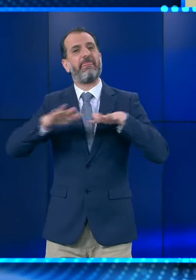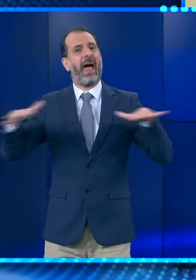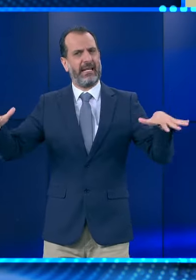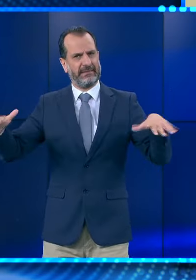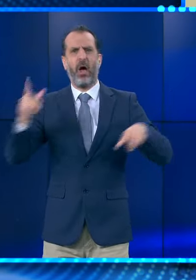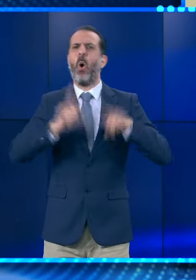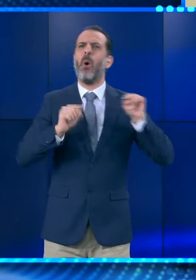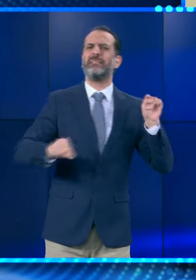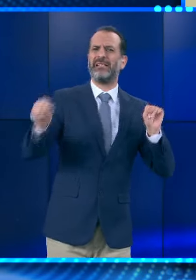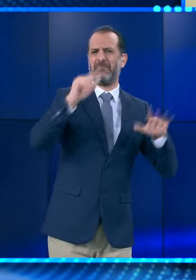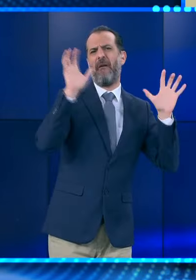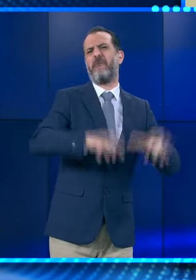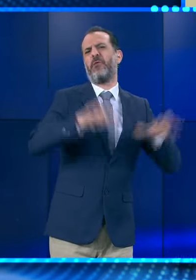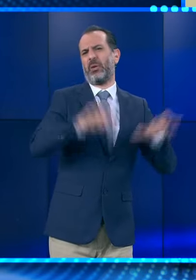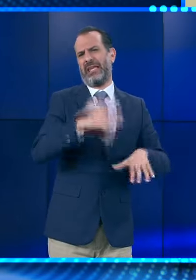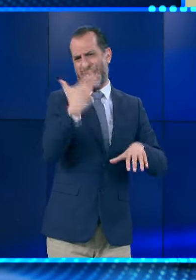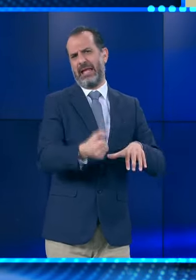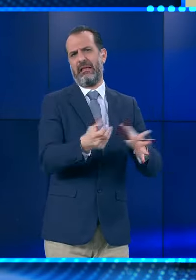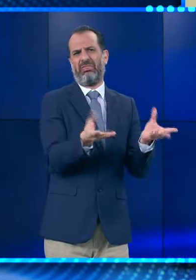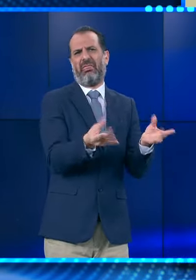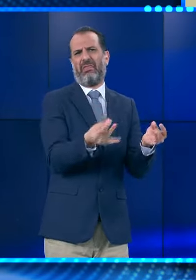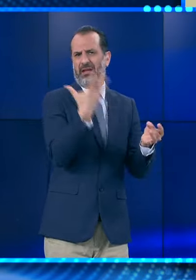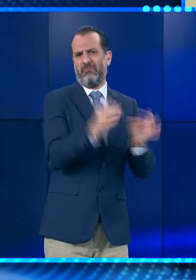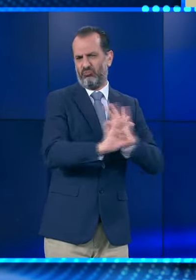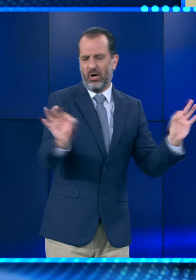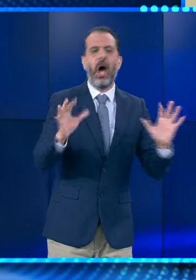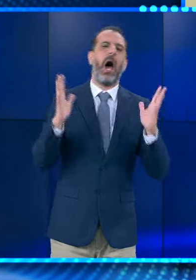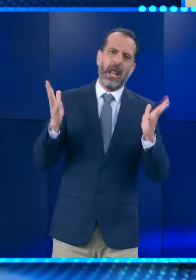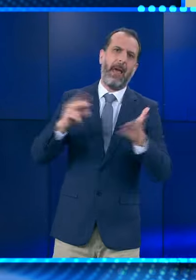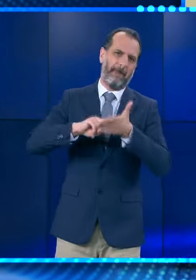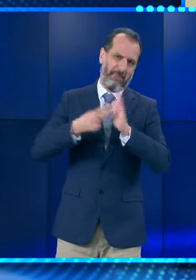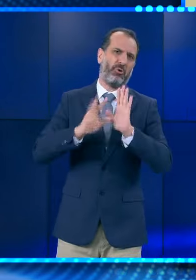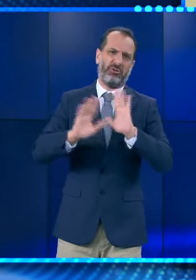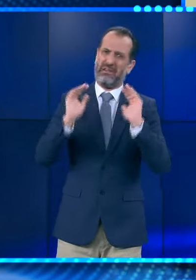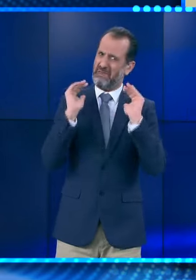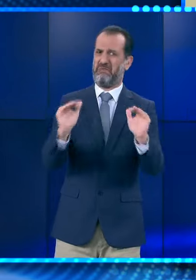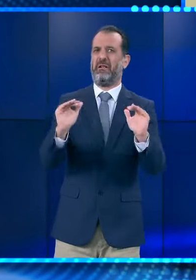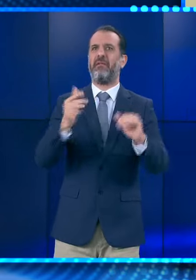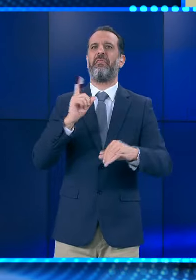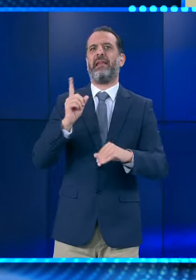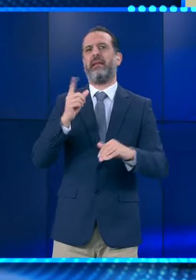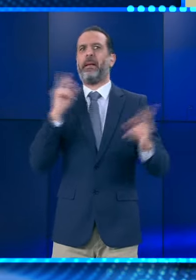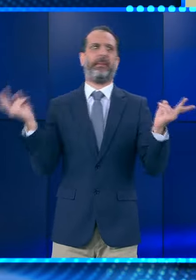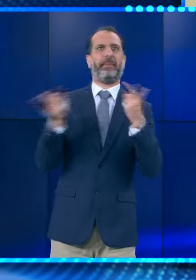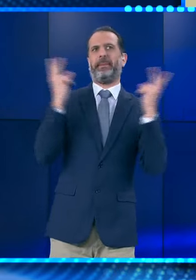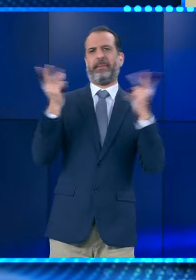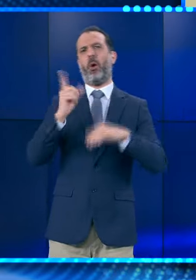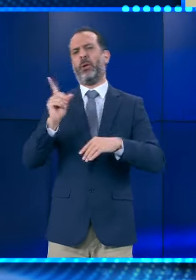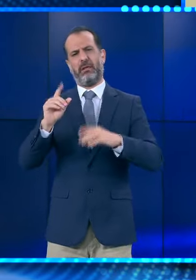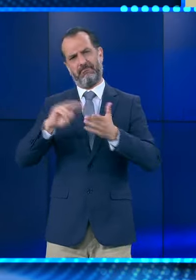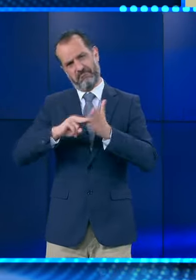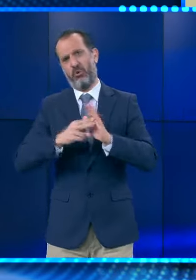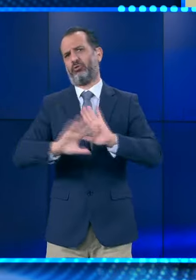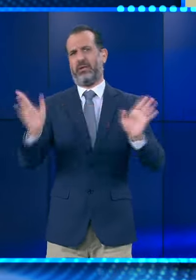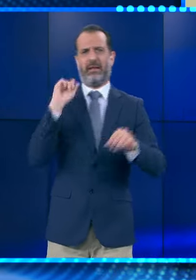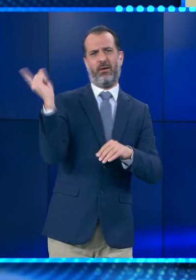βρέξει σε αρκετές περιοχές, οπωσδήποτε είναι αρκετά μια κατάσταση δεν είναι και τόσο θα έλεγα καλή. Πάντως σε γενικές δραμές,